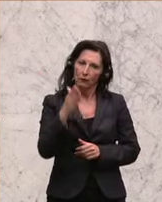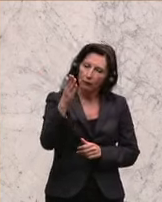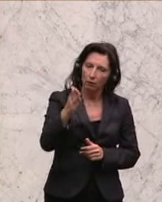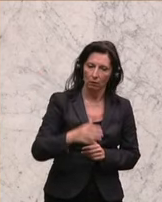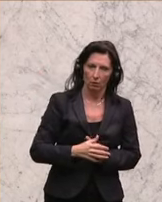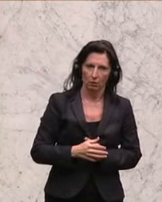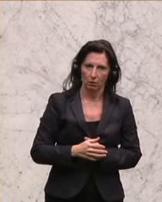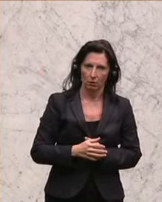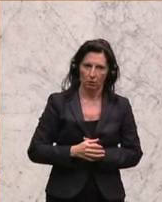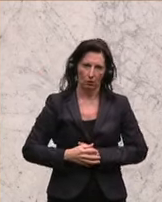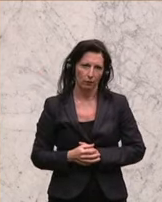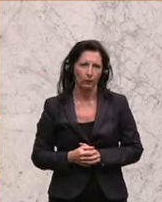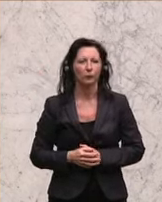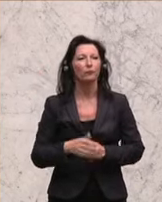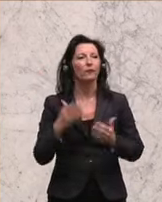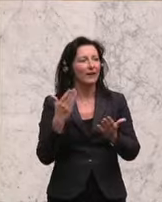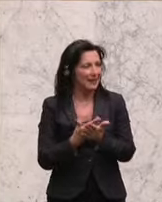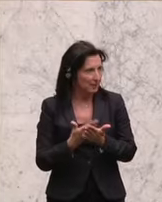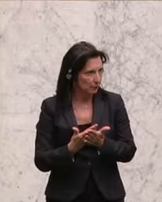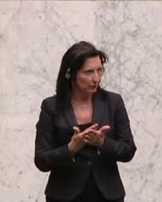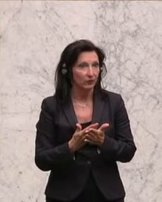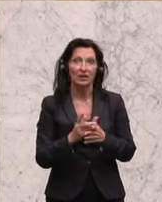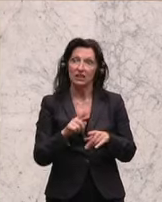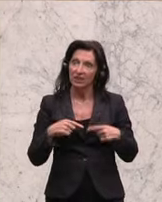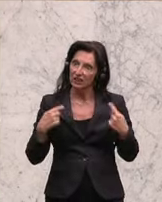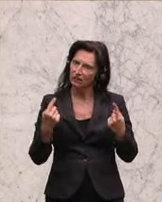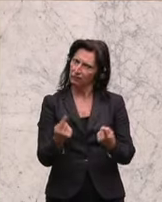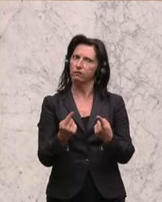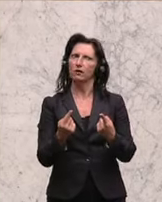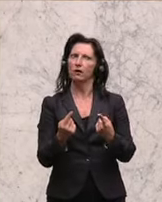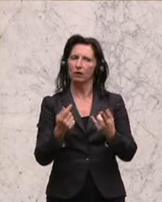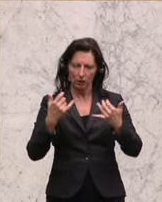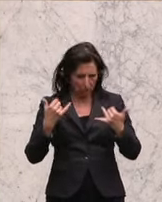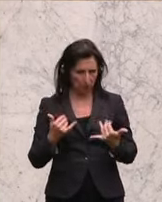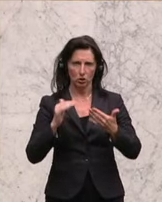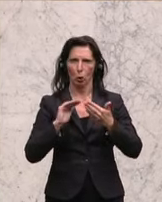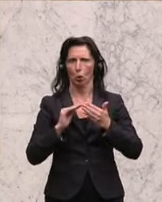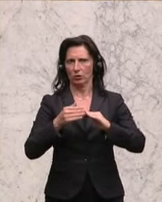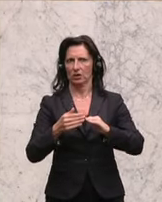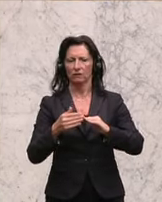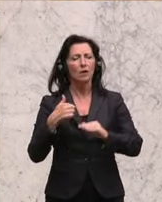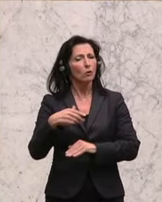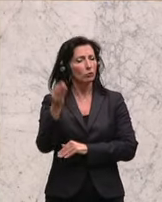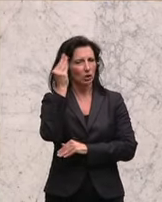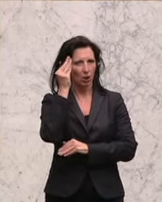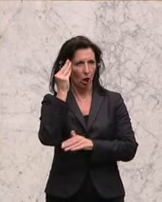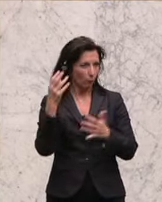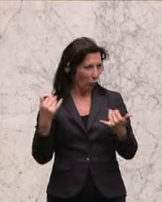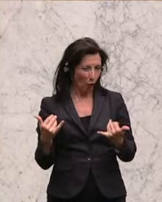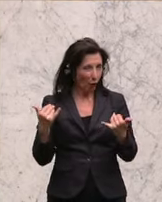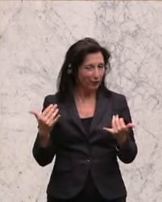Unmöglichkeiten an den Kopf werfen. Also, wir gehen das konstruktiv an. Und ich glaube, heute haben wir hier durchaus